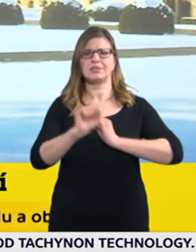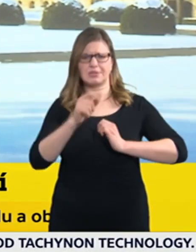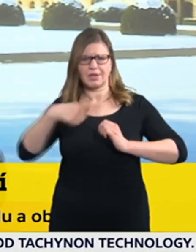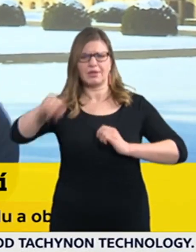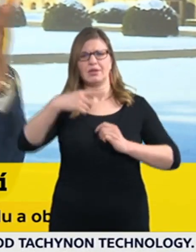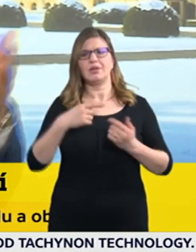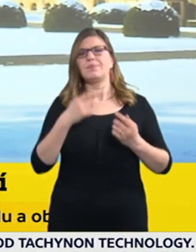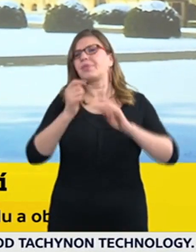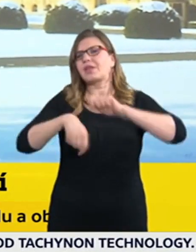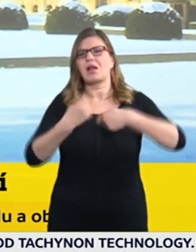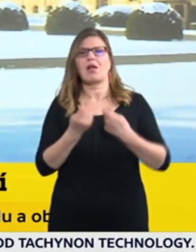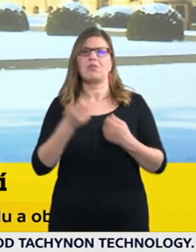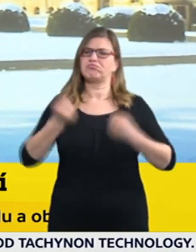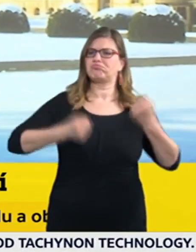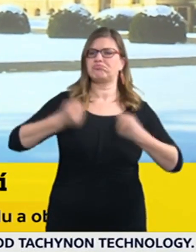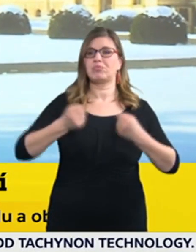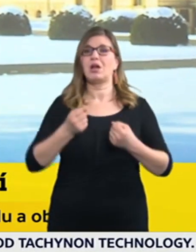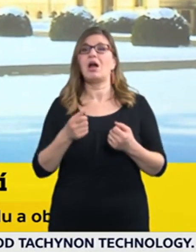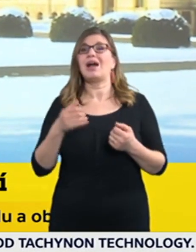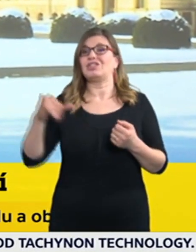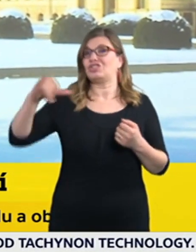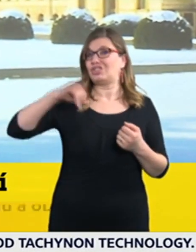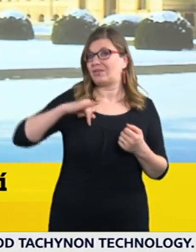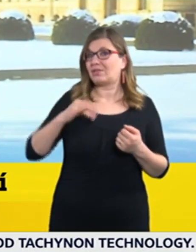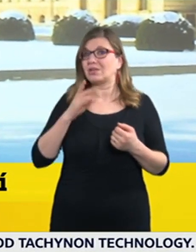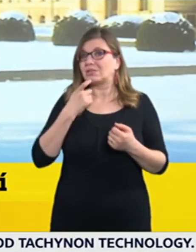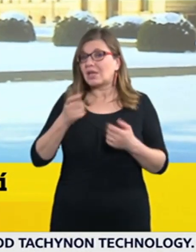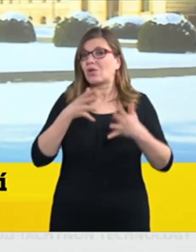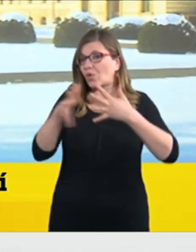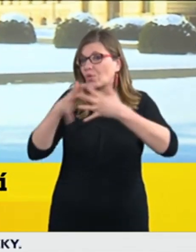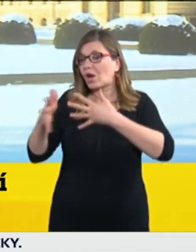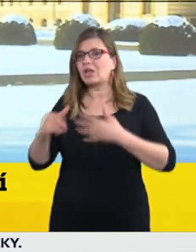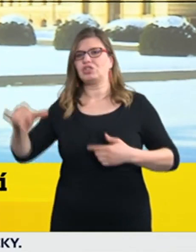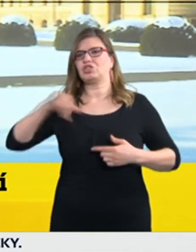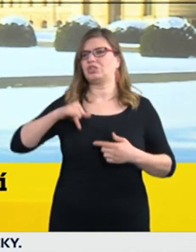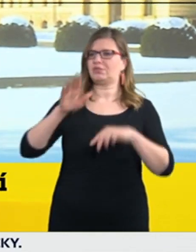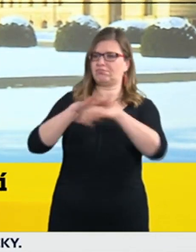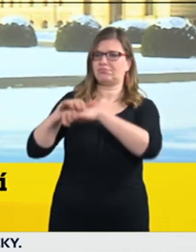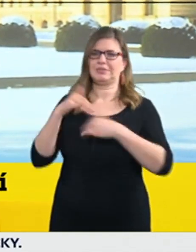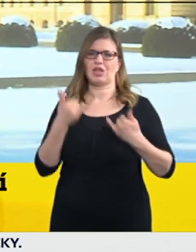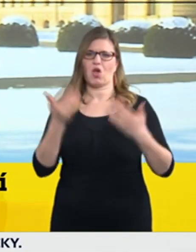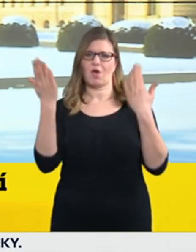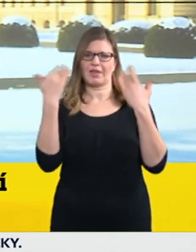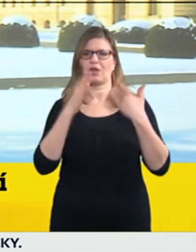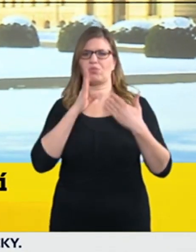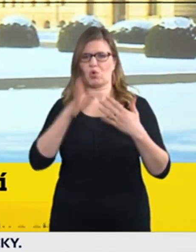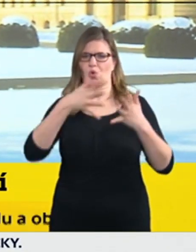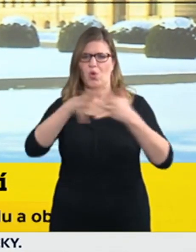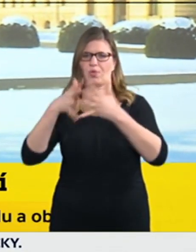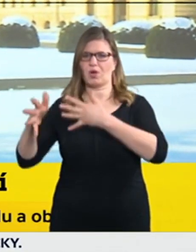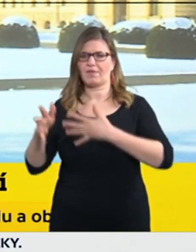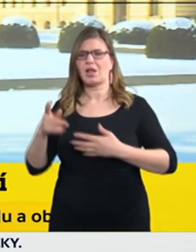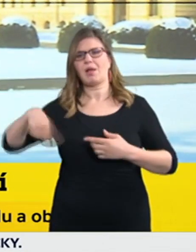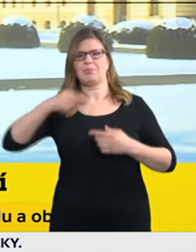akce, tak se řekne prostě, že se o víkendu bude více kontrolovat a cílem v celost jevně není to, aby se vybral více pokud není to, aby se někdo